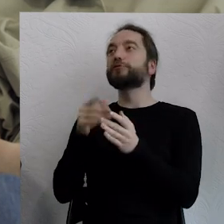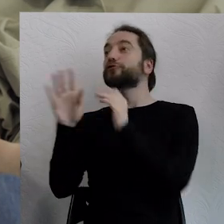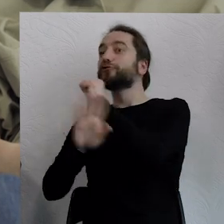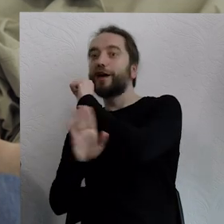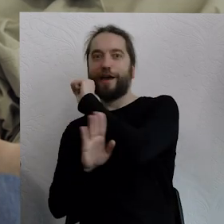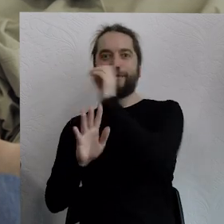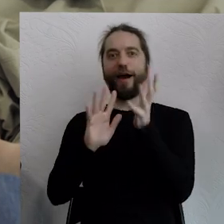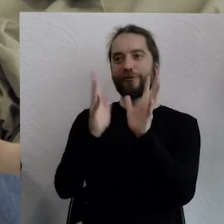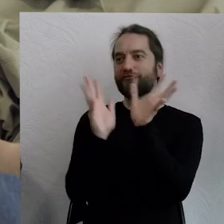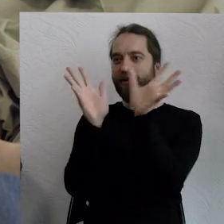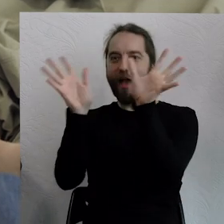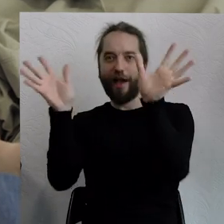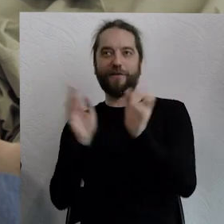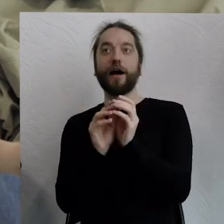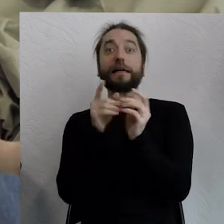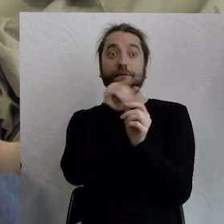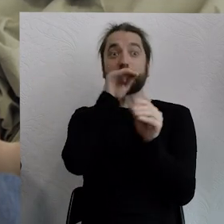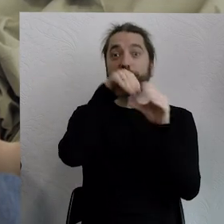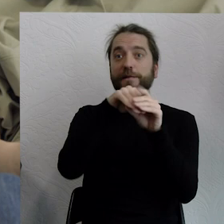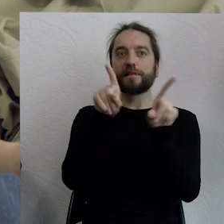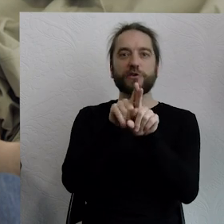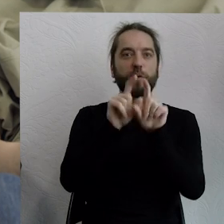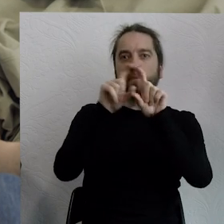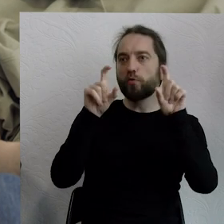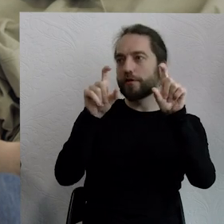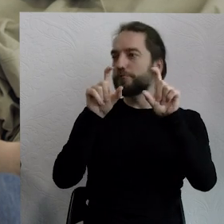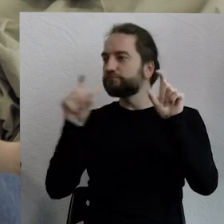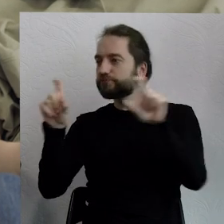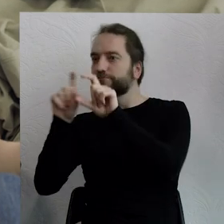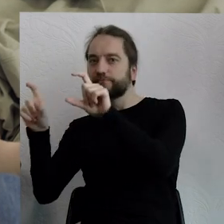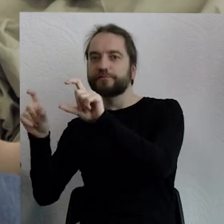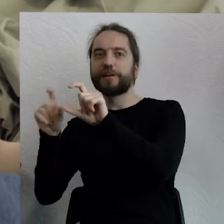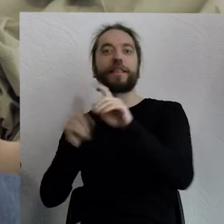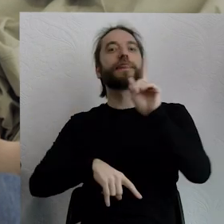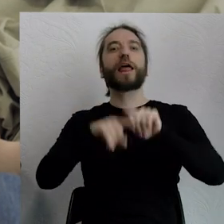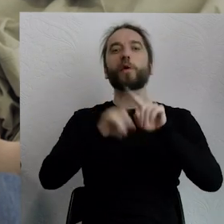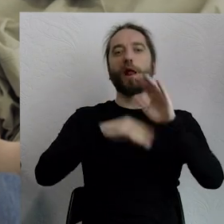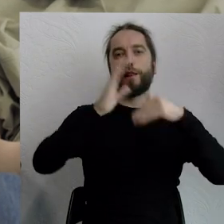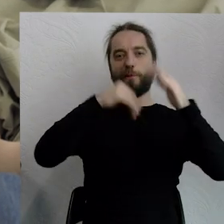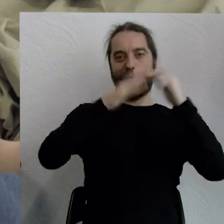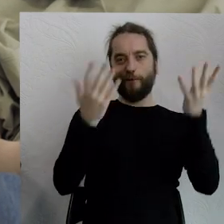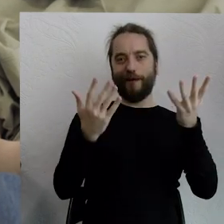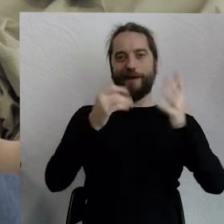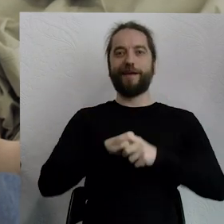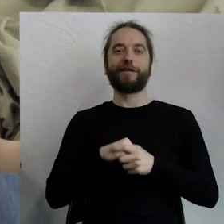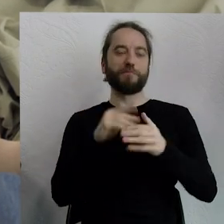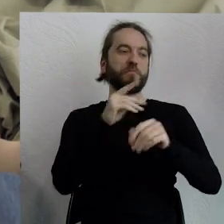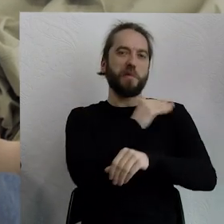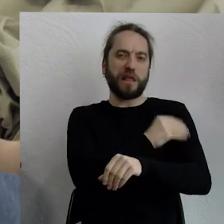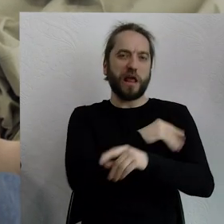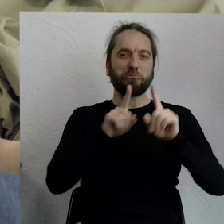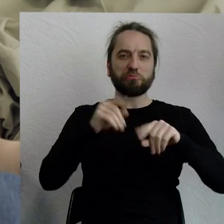czas widzę budynki, które są też dobrze wkomponowane w tę przyrodę okoliczną. I są z naturalnych materiałów, są też taką